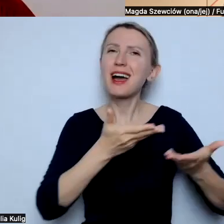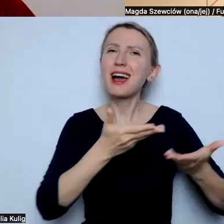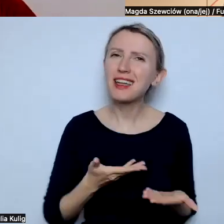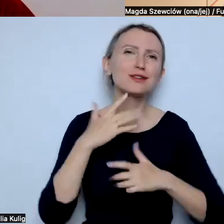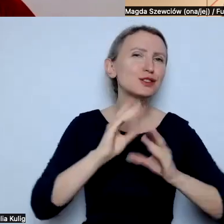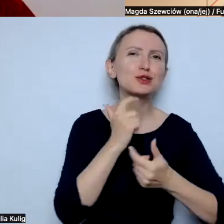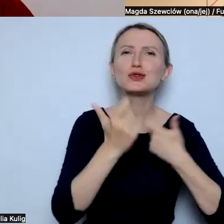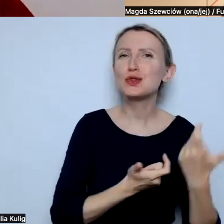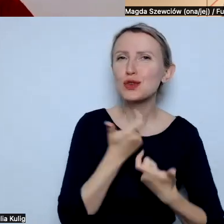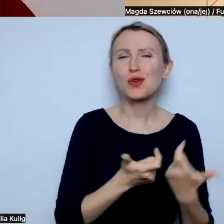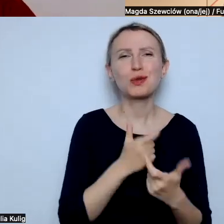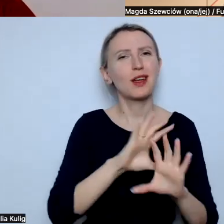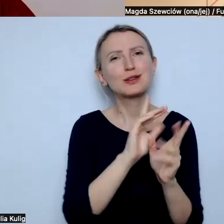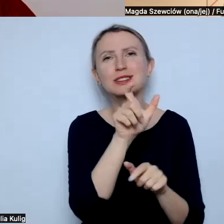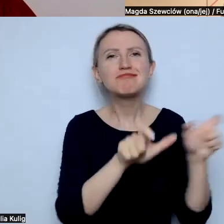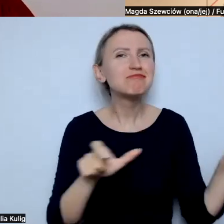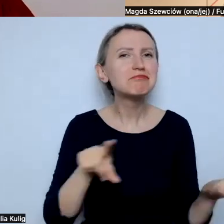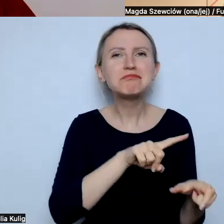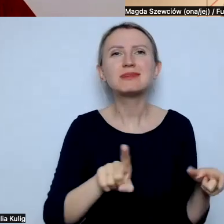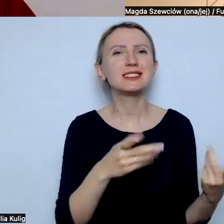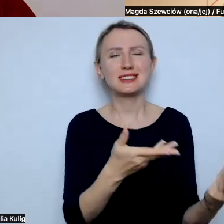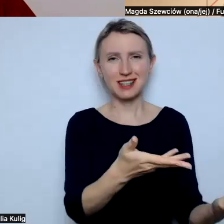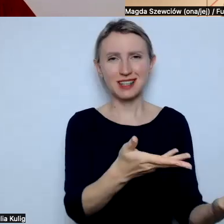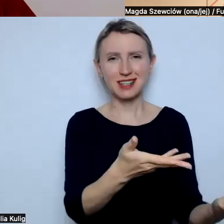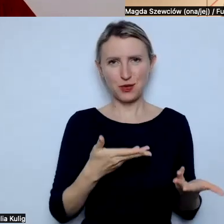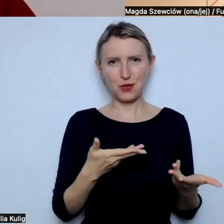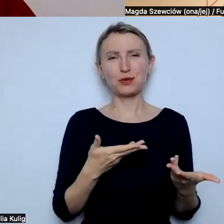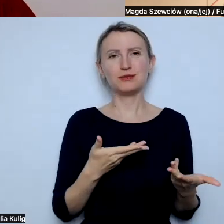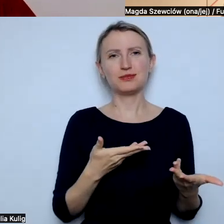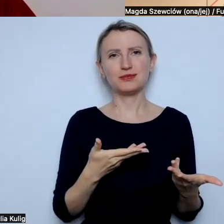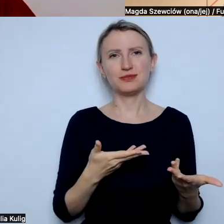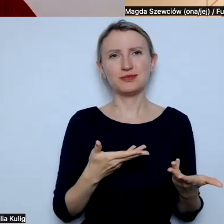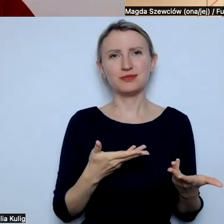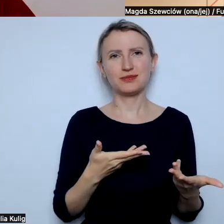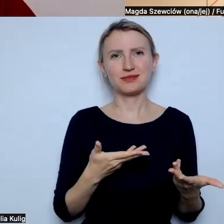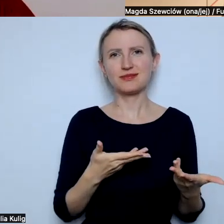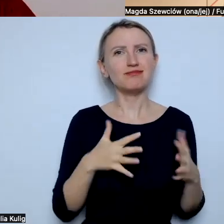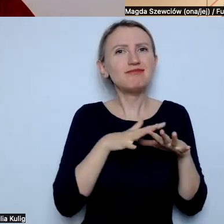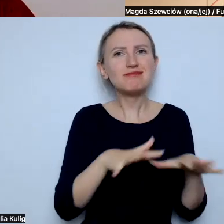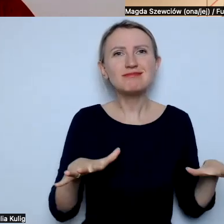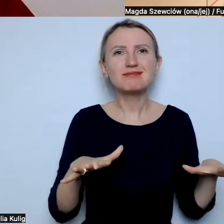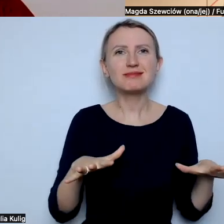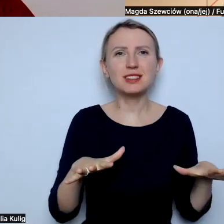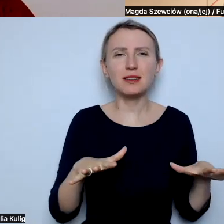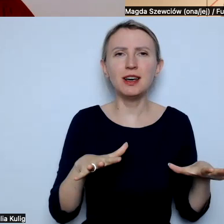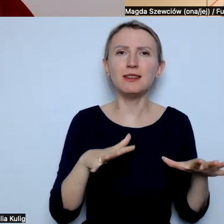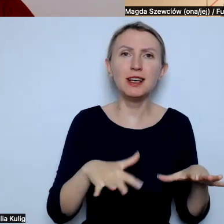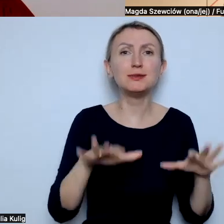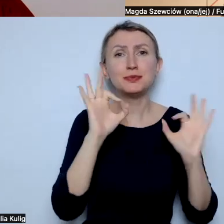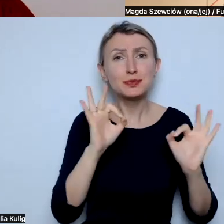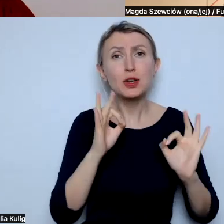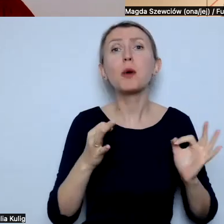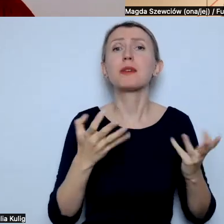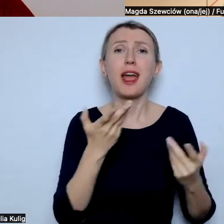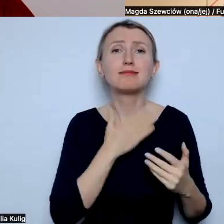z wszystkich ludzi, którzy właśnie oddają mi mnóstwo pluszu i dobra, ale z drugiej strony, jeśli